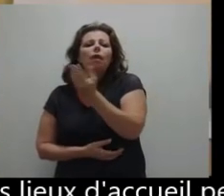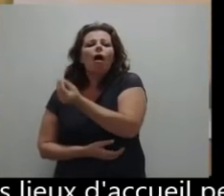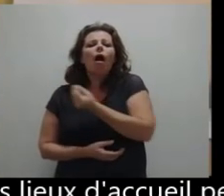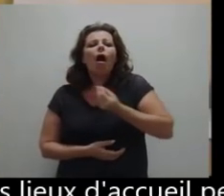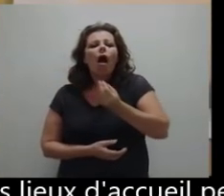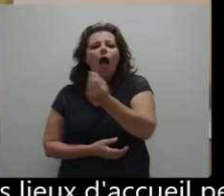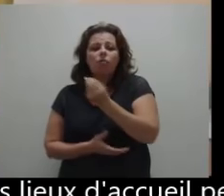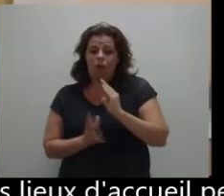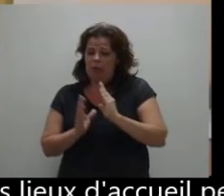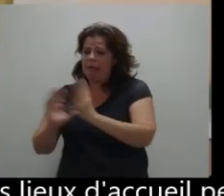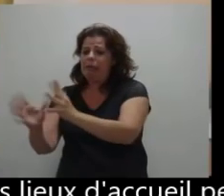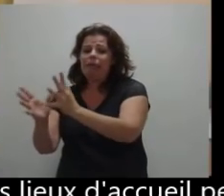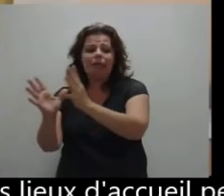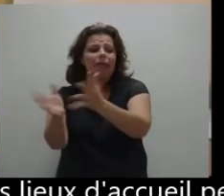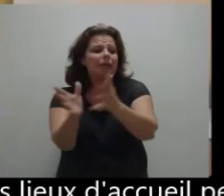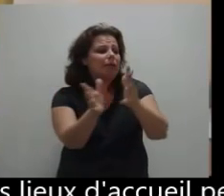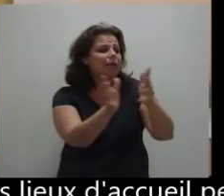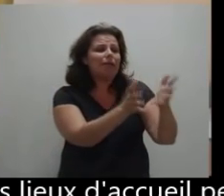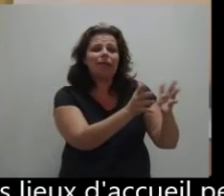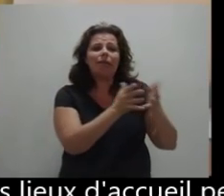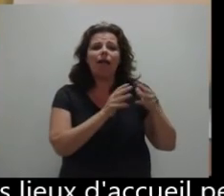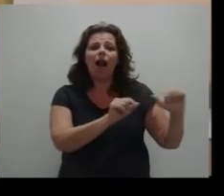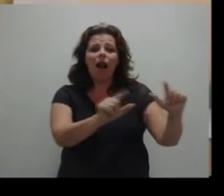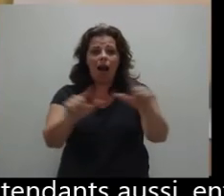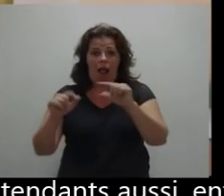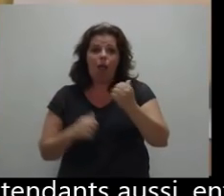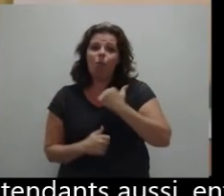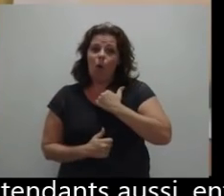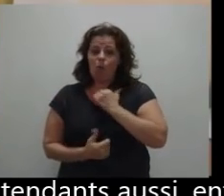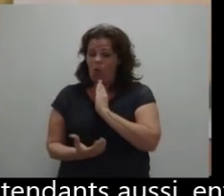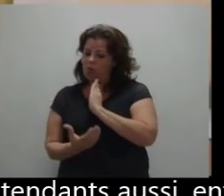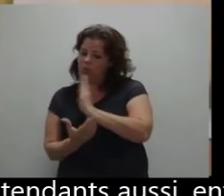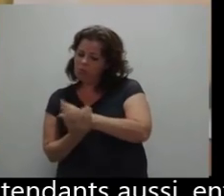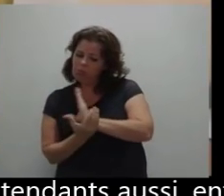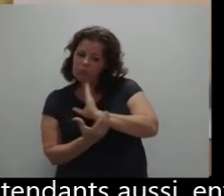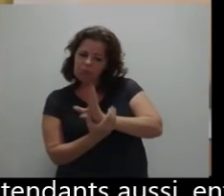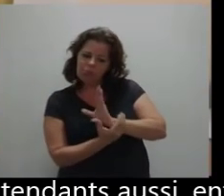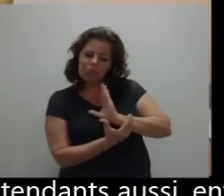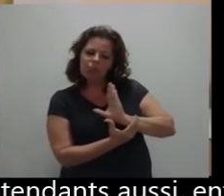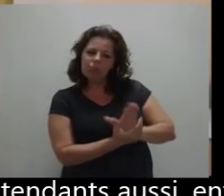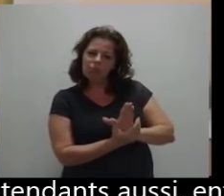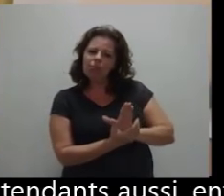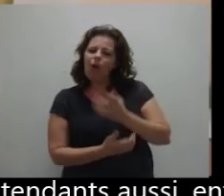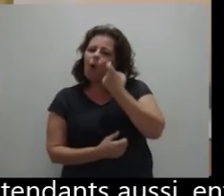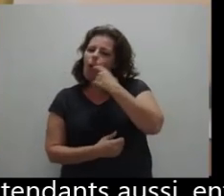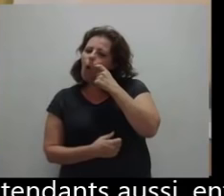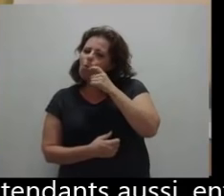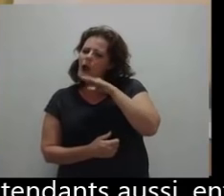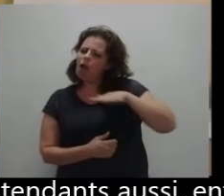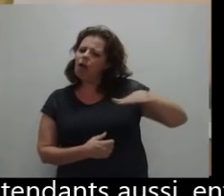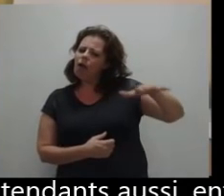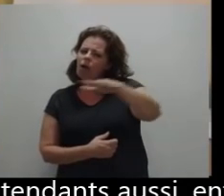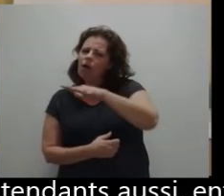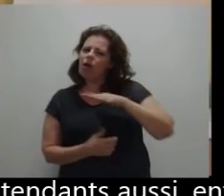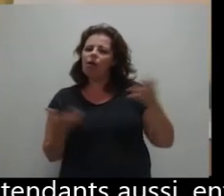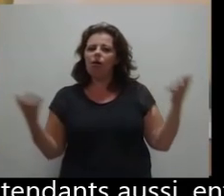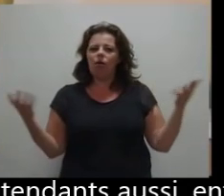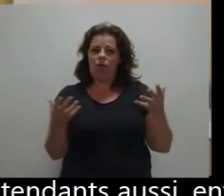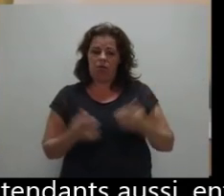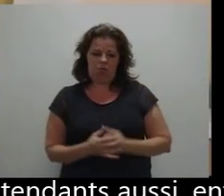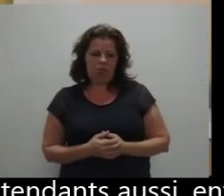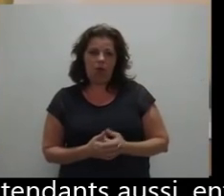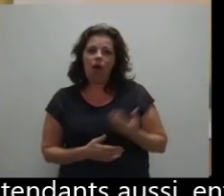on fait exister cette langue décide française, il est d'ailleurs bien évident que les enfants entendants aussi